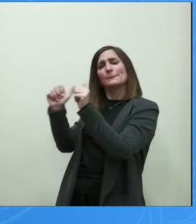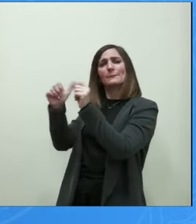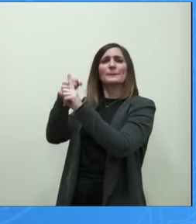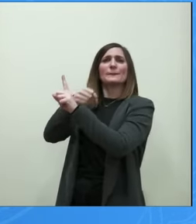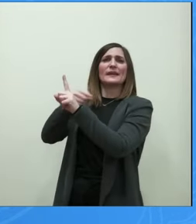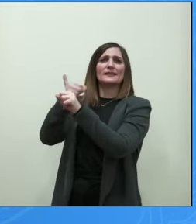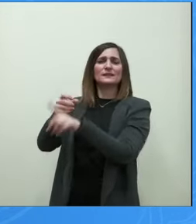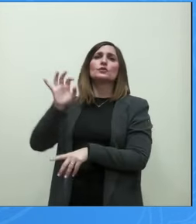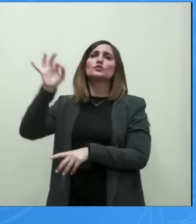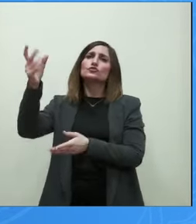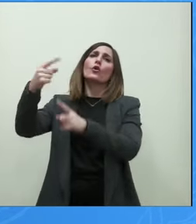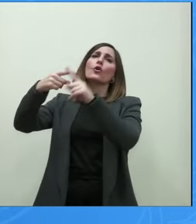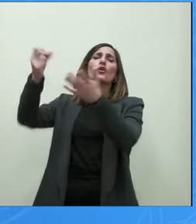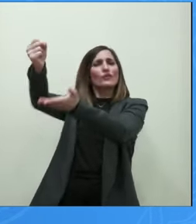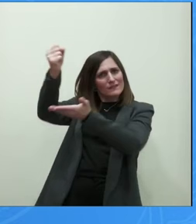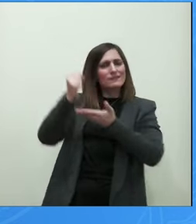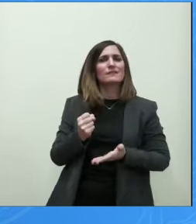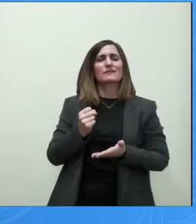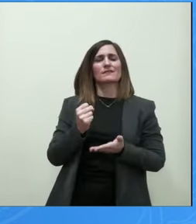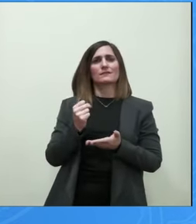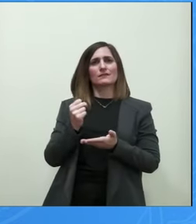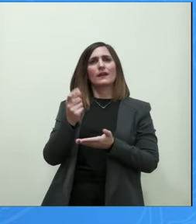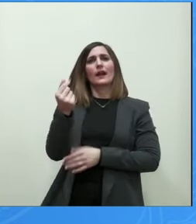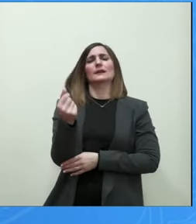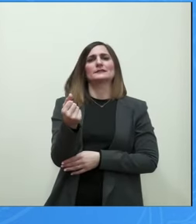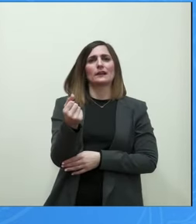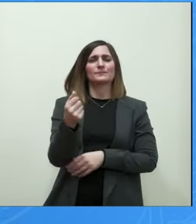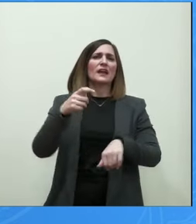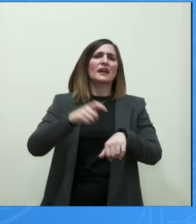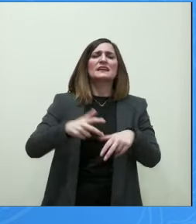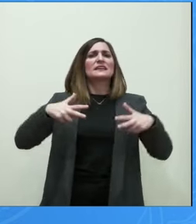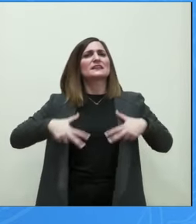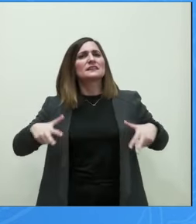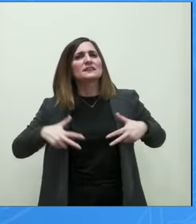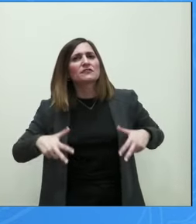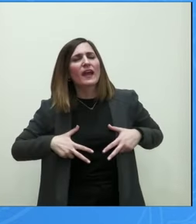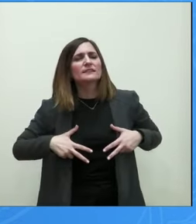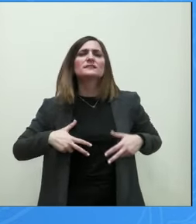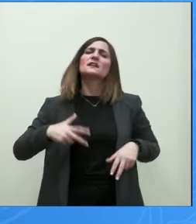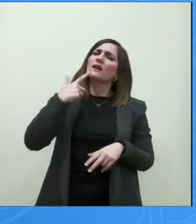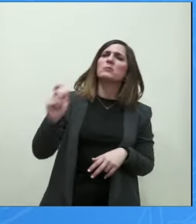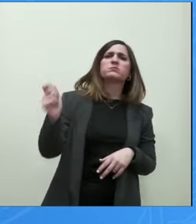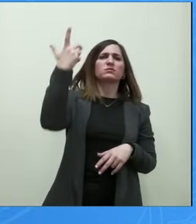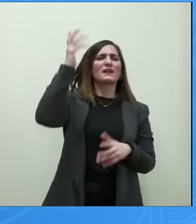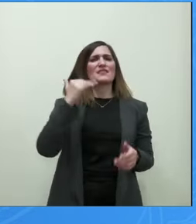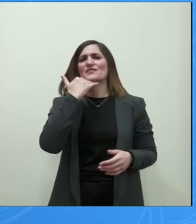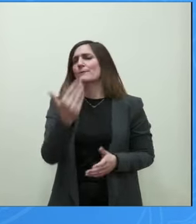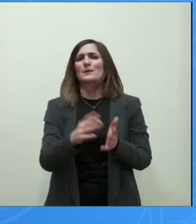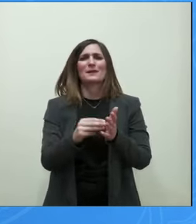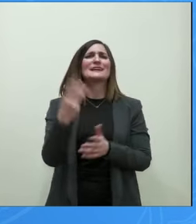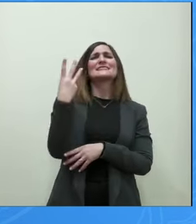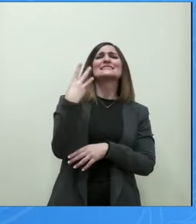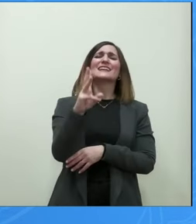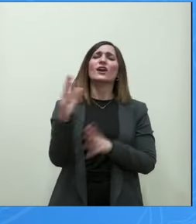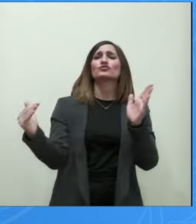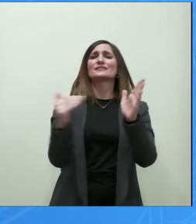εργαλεία δεν μπορεί να απαιτάει η κυβέρνηση και με ευθύνη του προηγούμενης Δημοτικής Αρχής 300.000